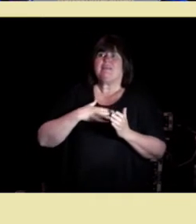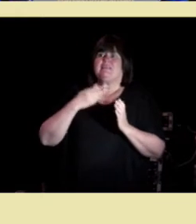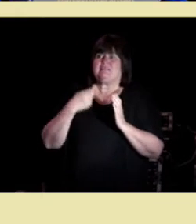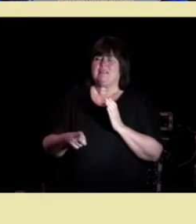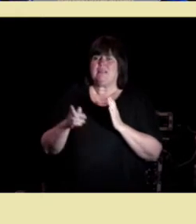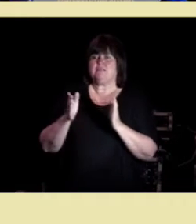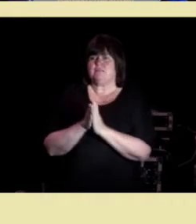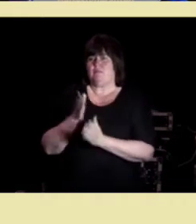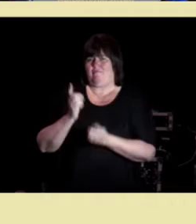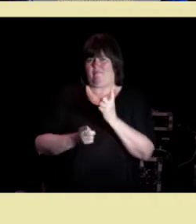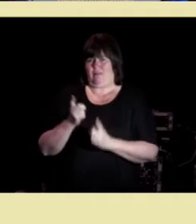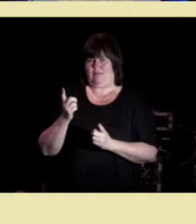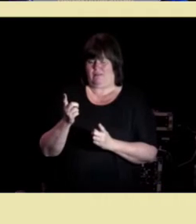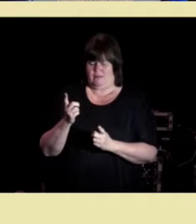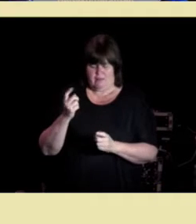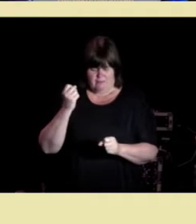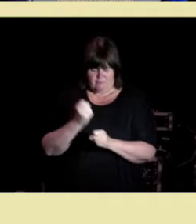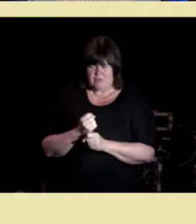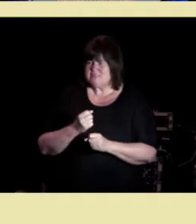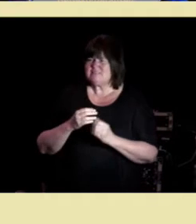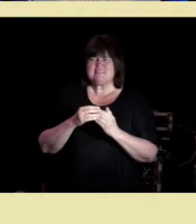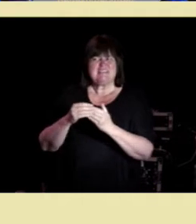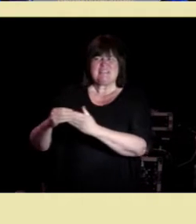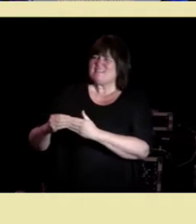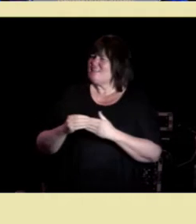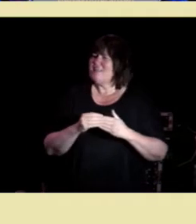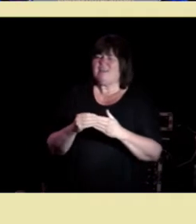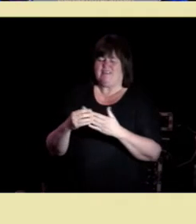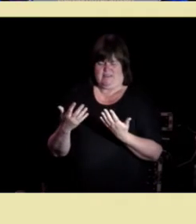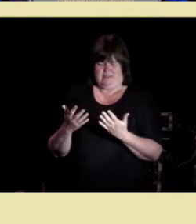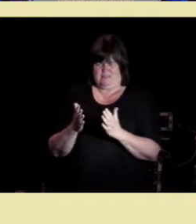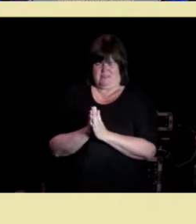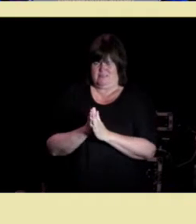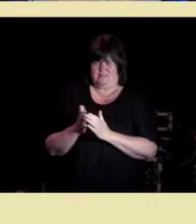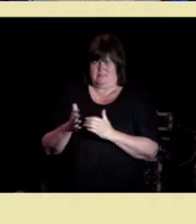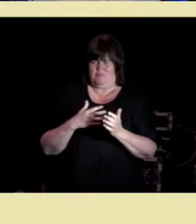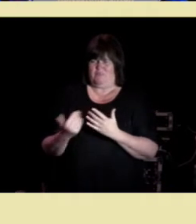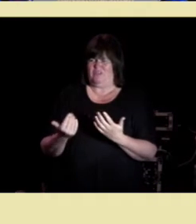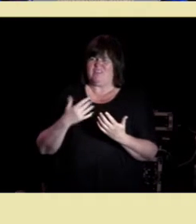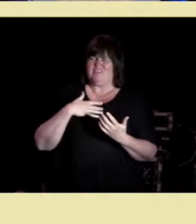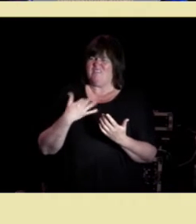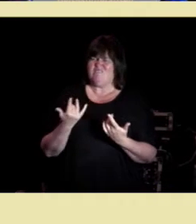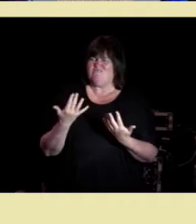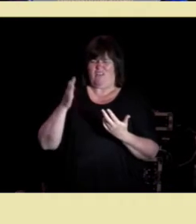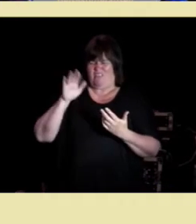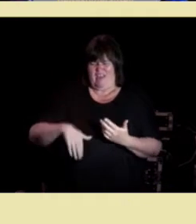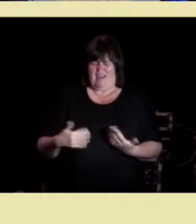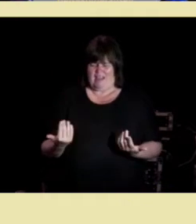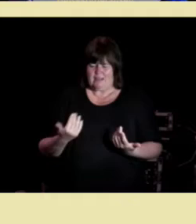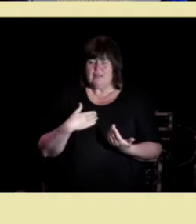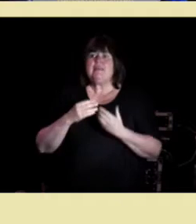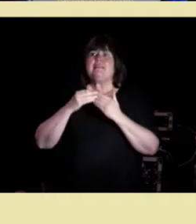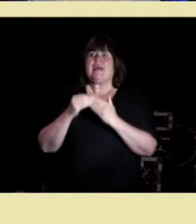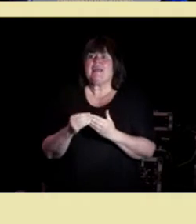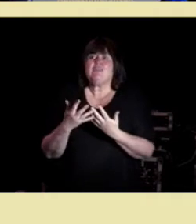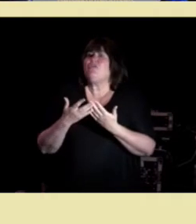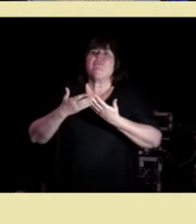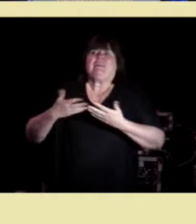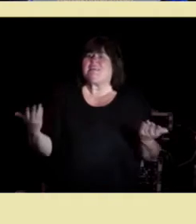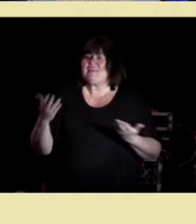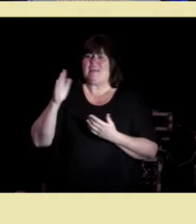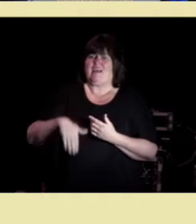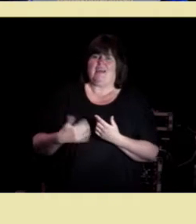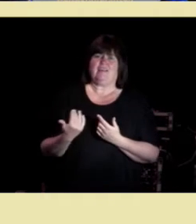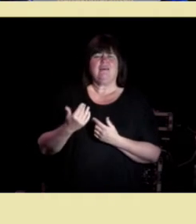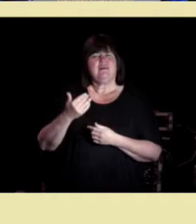Det er faktisk ikke engang enighet om hva samvalg eller skjer i decision making er. Det er enighet om hva det ikke er, nemlig